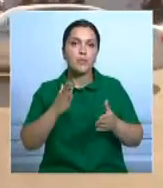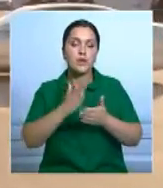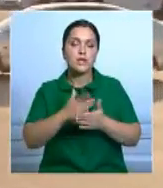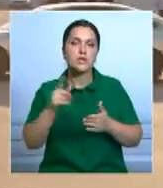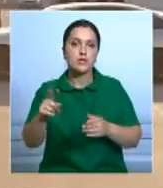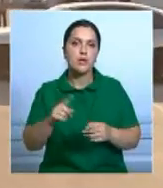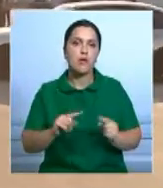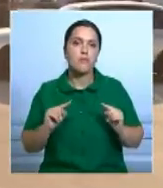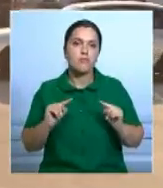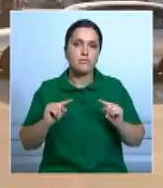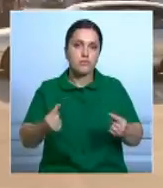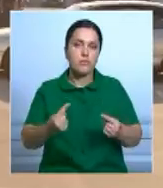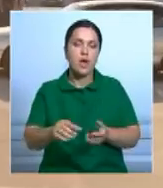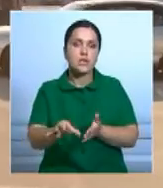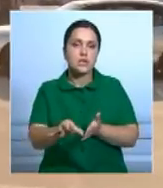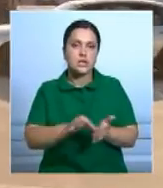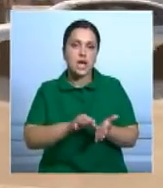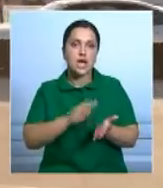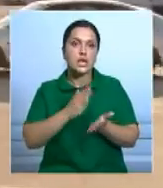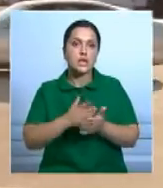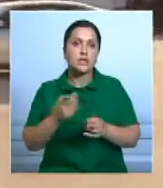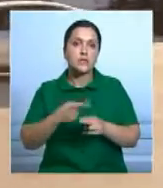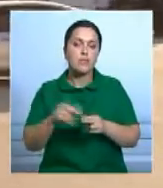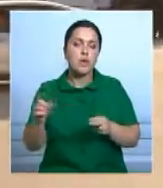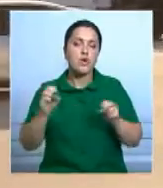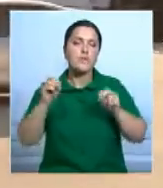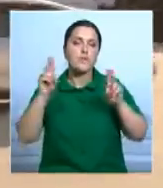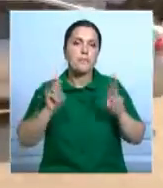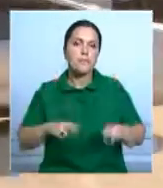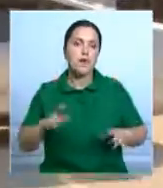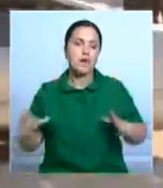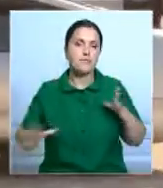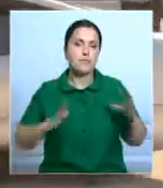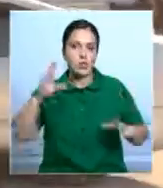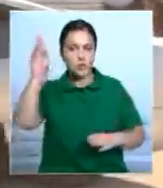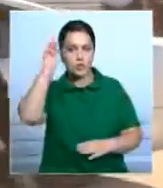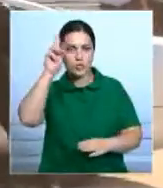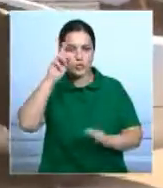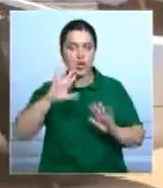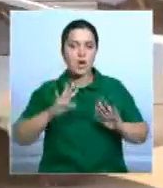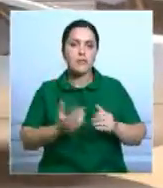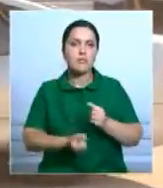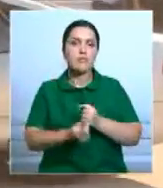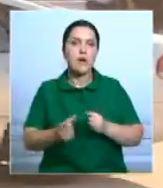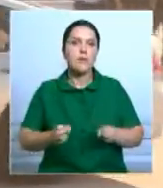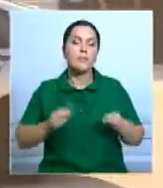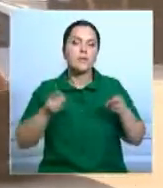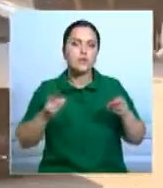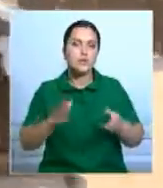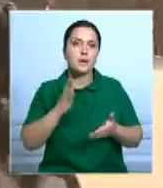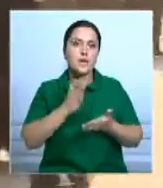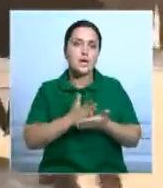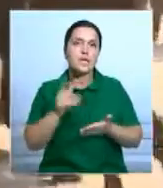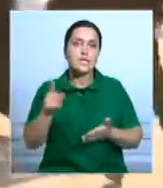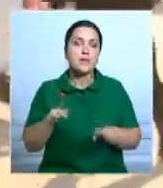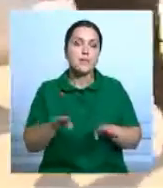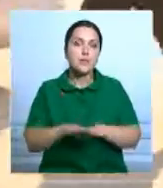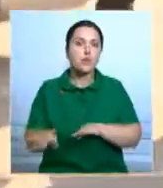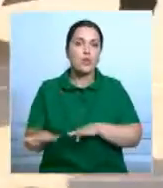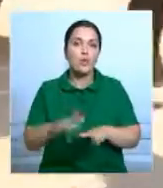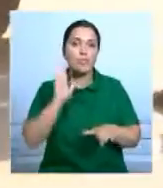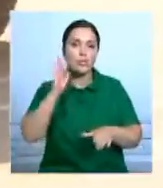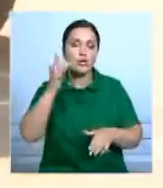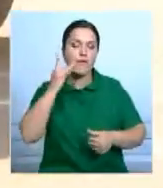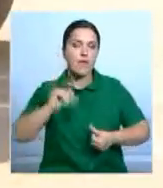Загородив в дорогу машине, полицейские задержали и обезвредили их. Это был очередной сценарий тактических учений областного ДВД. Отныне подобные